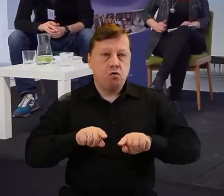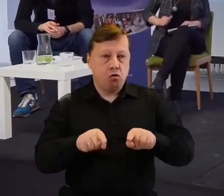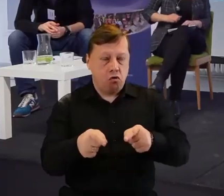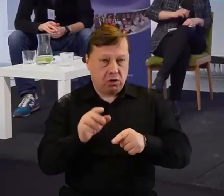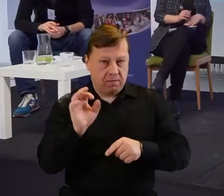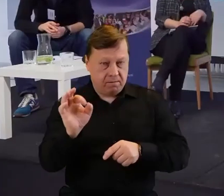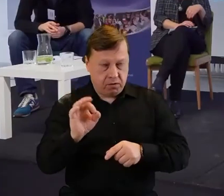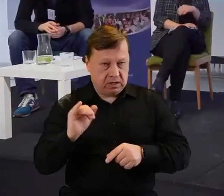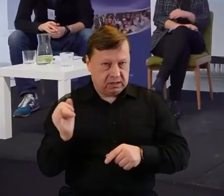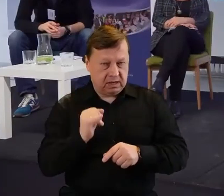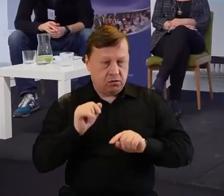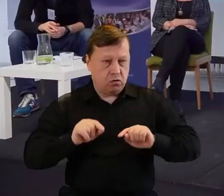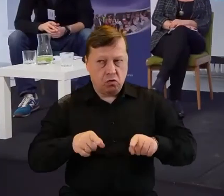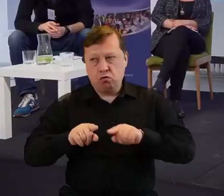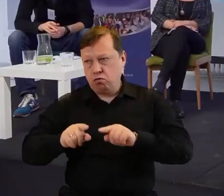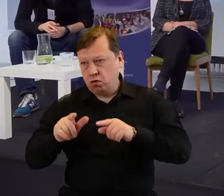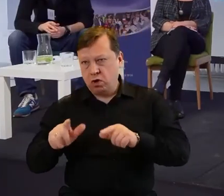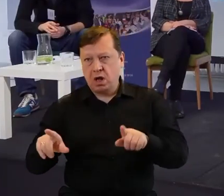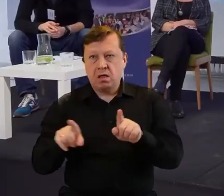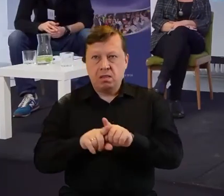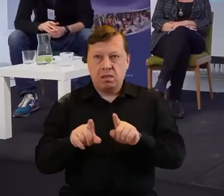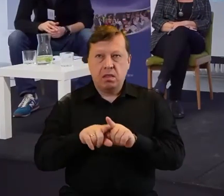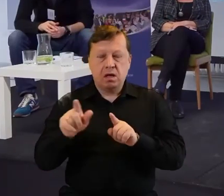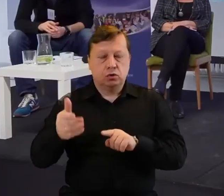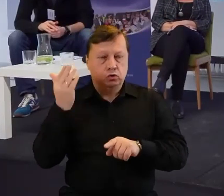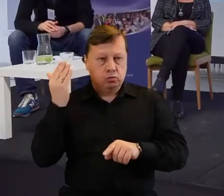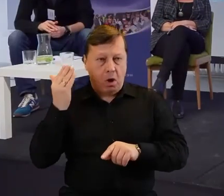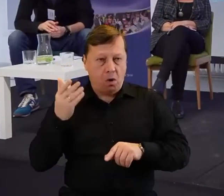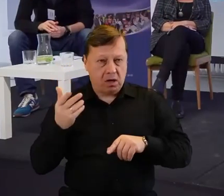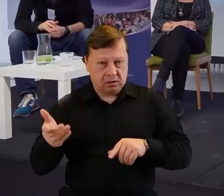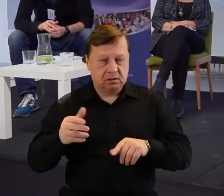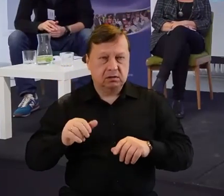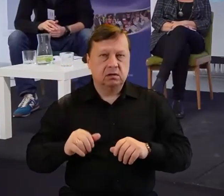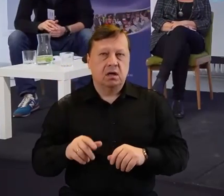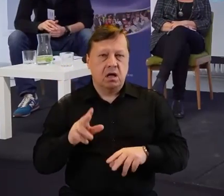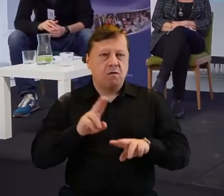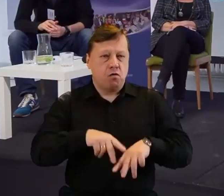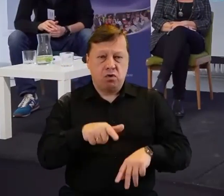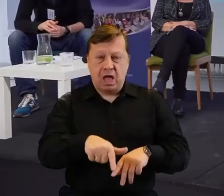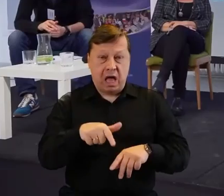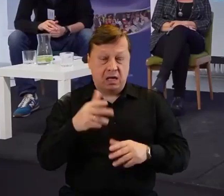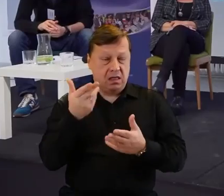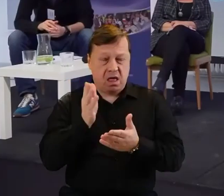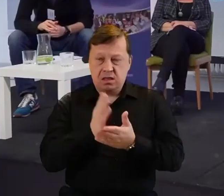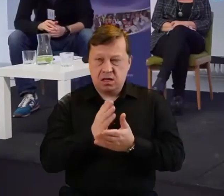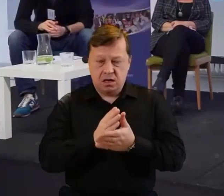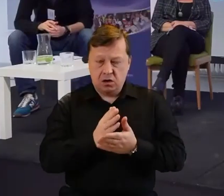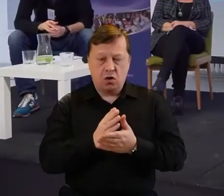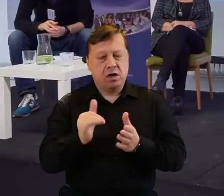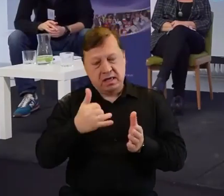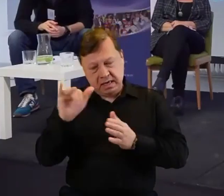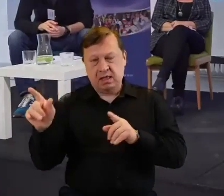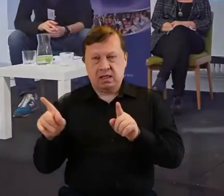też prowadzi działalność społeczną poza fundacją, więc dwa słowa na ten